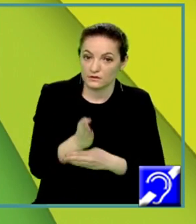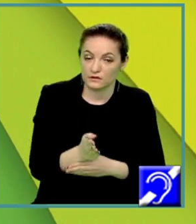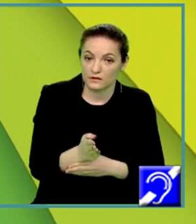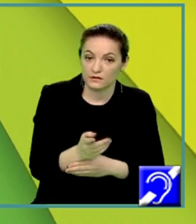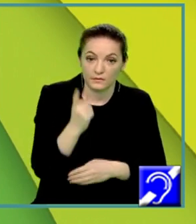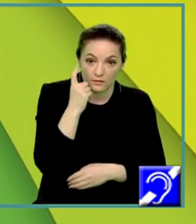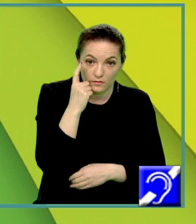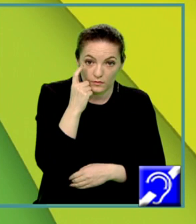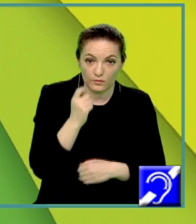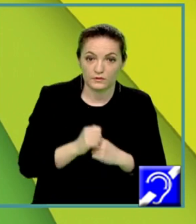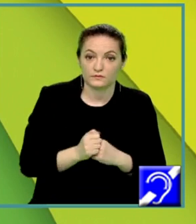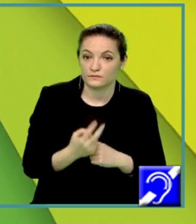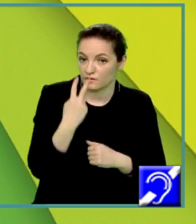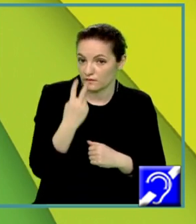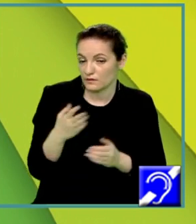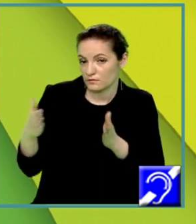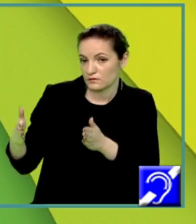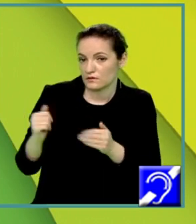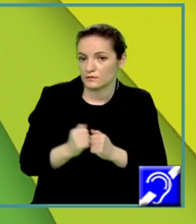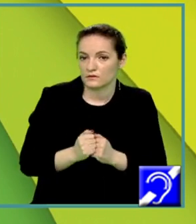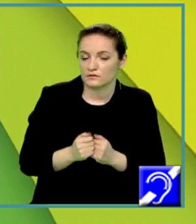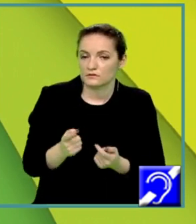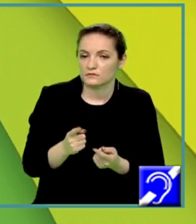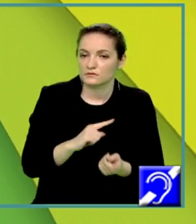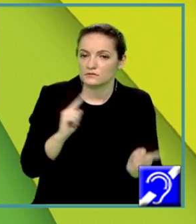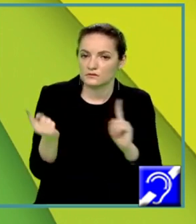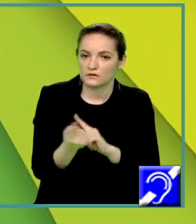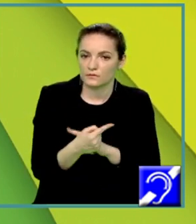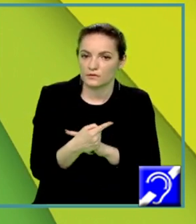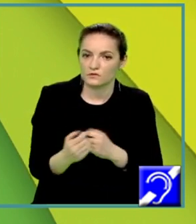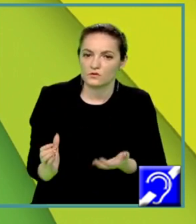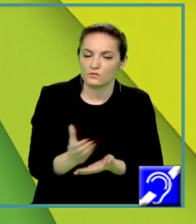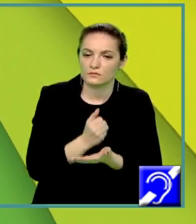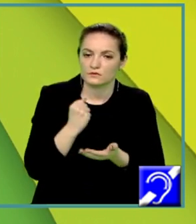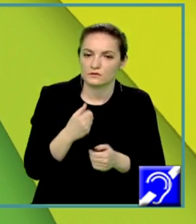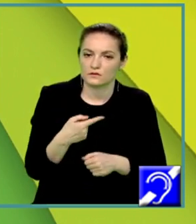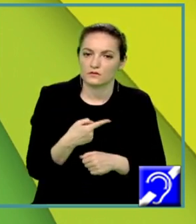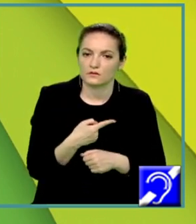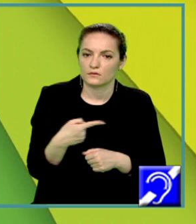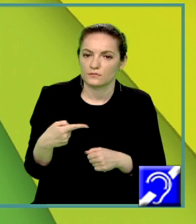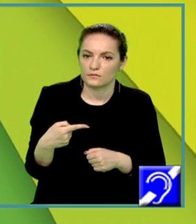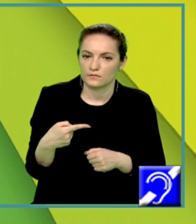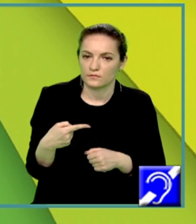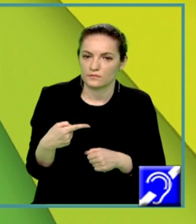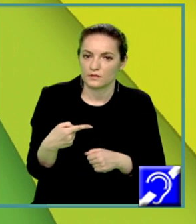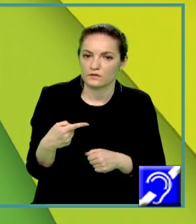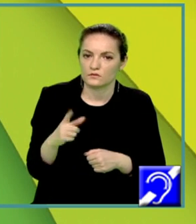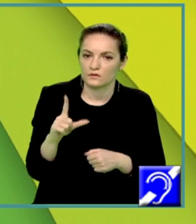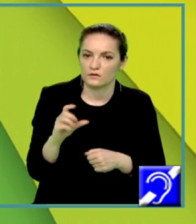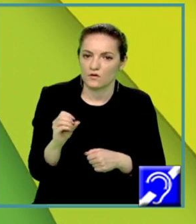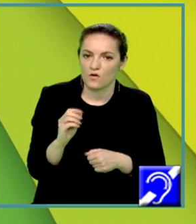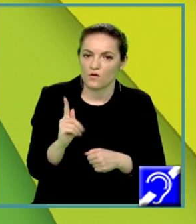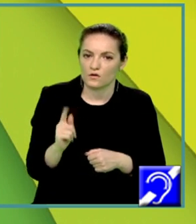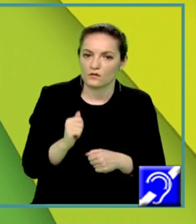Așa cum se poate vedea în partea dreaptă se înlocuiește și se obține că minus logaritm în baza 3 din 2